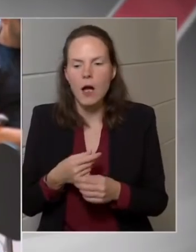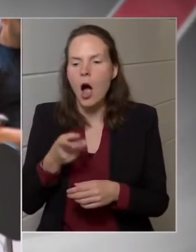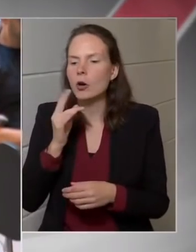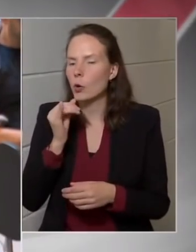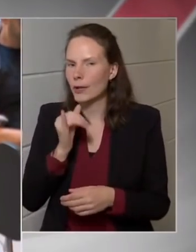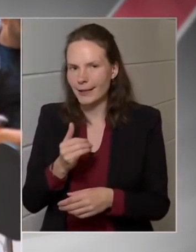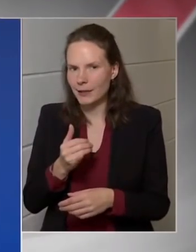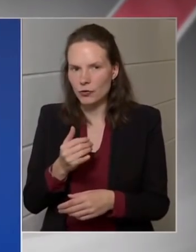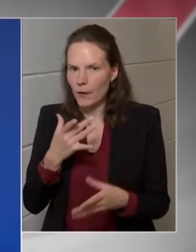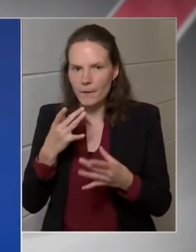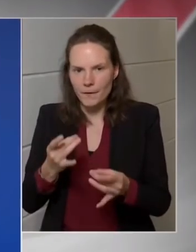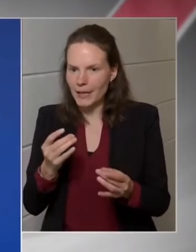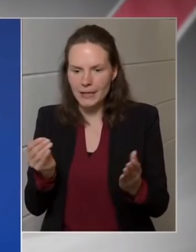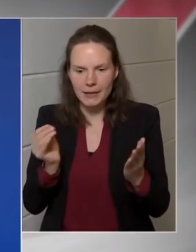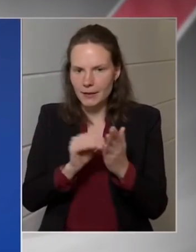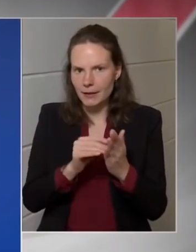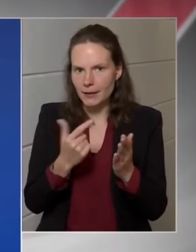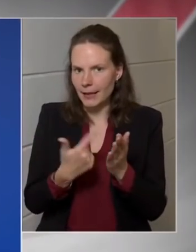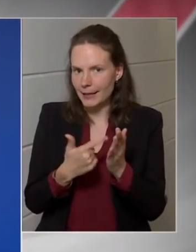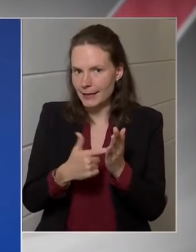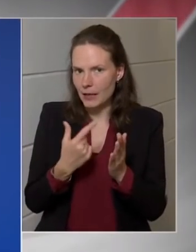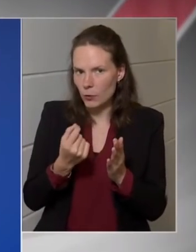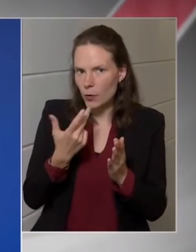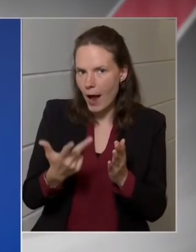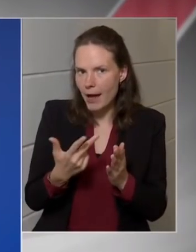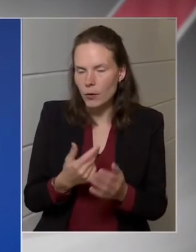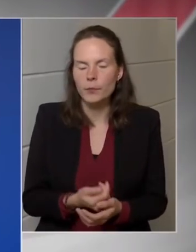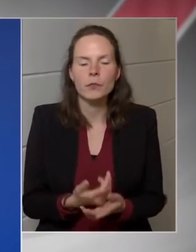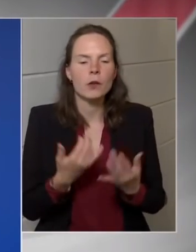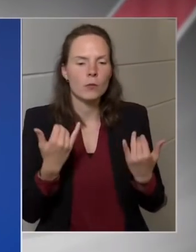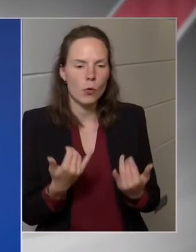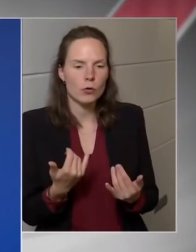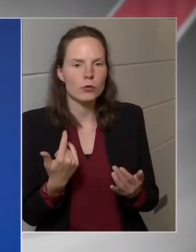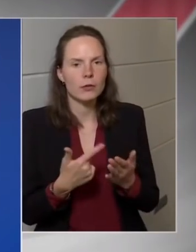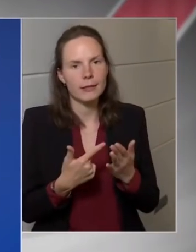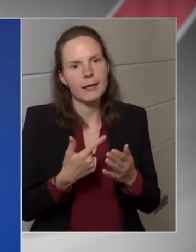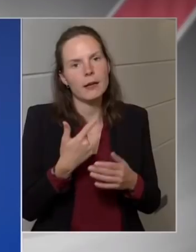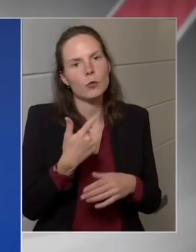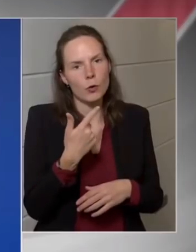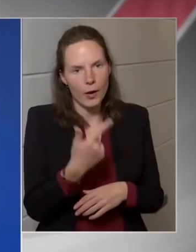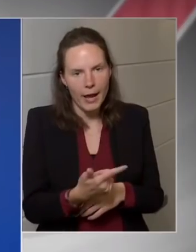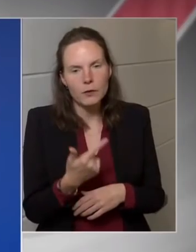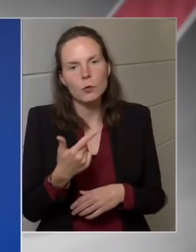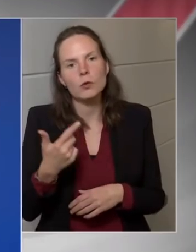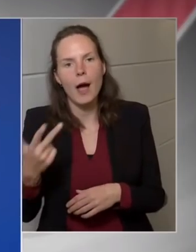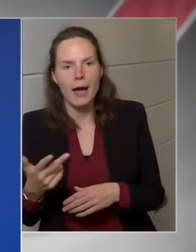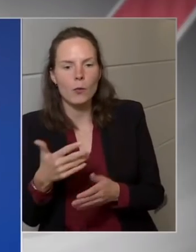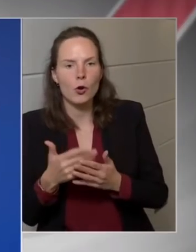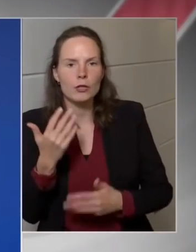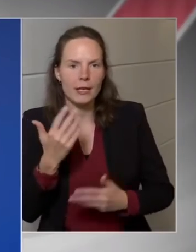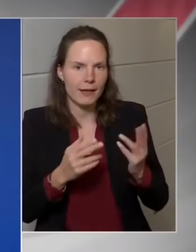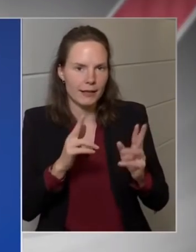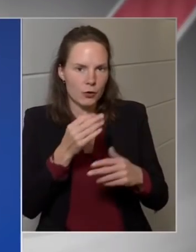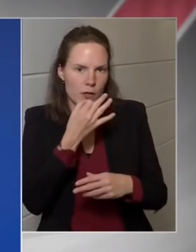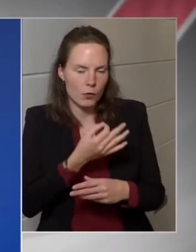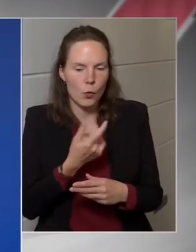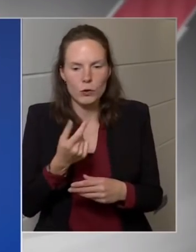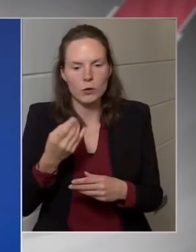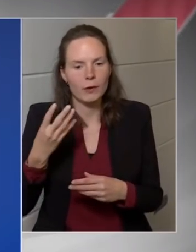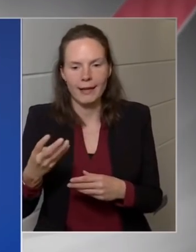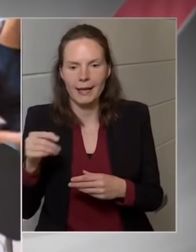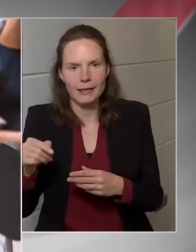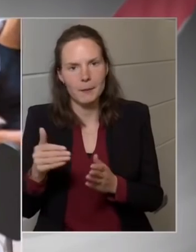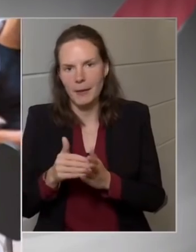vége. Jelen pillanatban a 22-es és a 23 költségvetésről van szó, 24-es költségvetést nem tervezünk